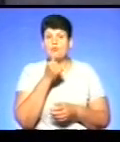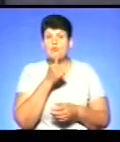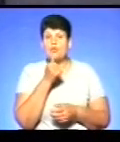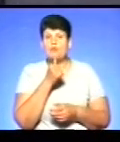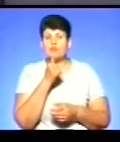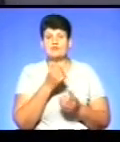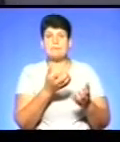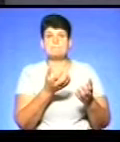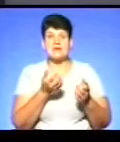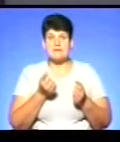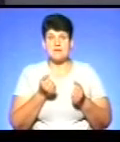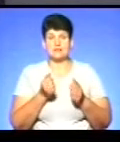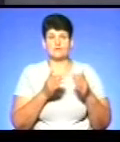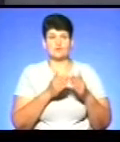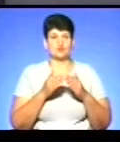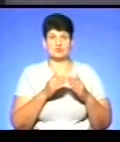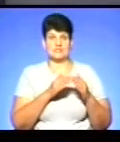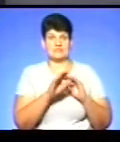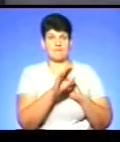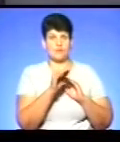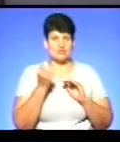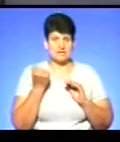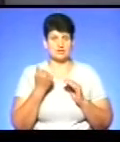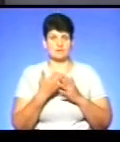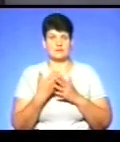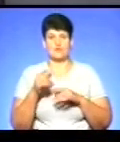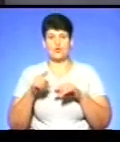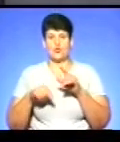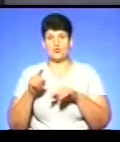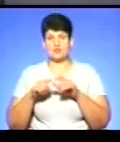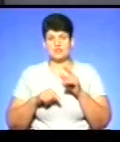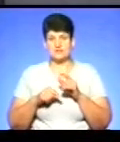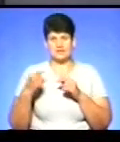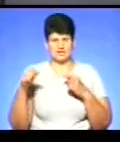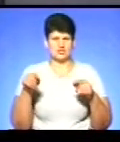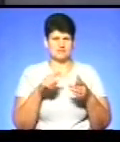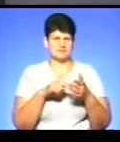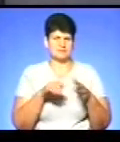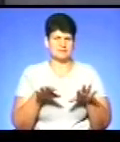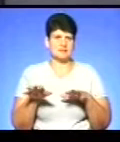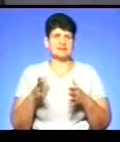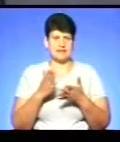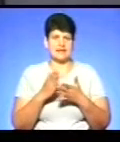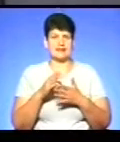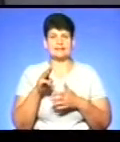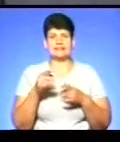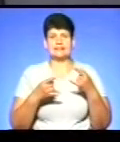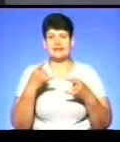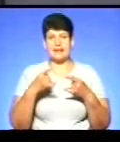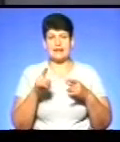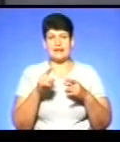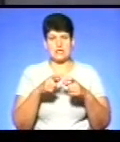приймати, у сусіда позичити, чи у когось з родичів, де з інших місць, де справді мають телетюнери, і де мають